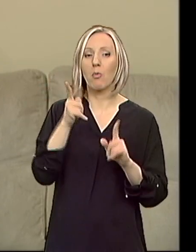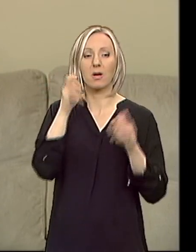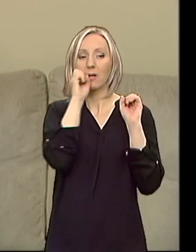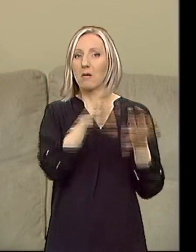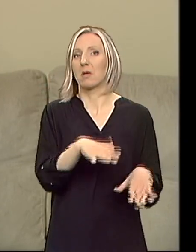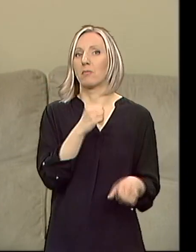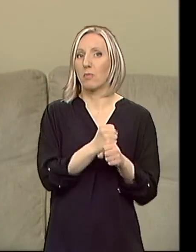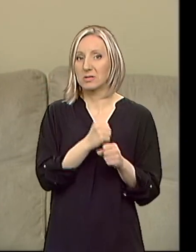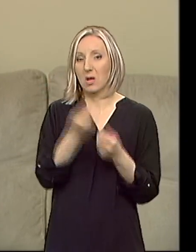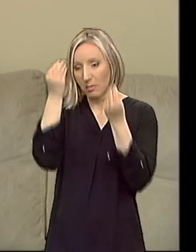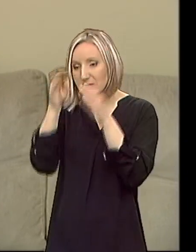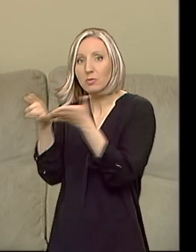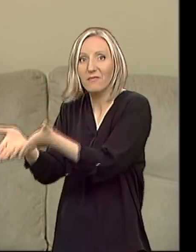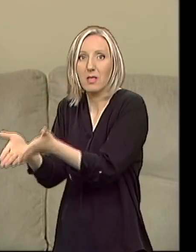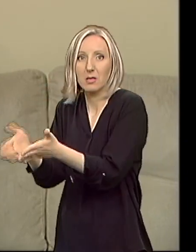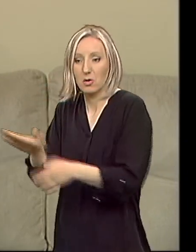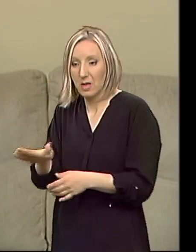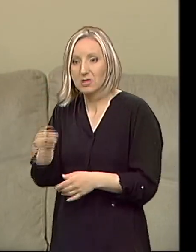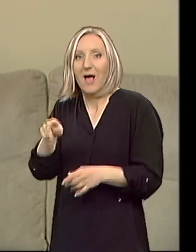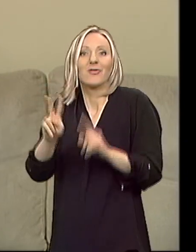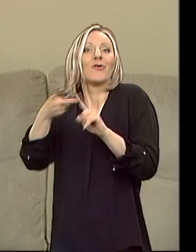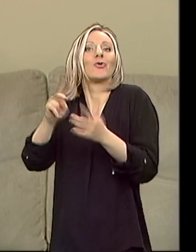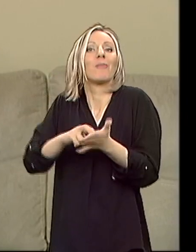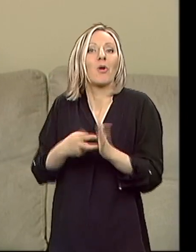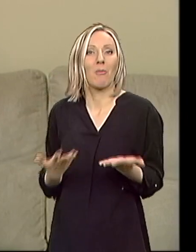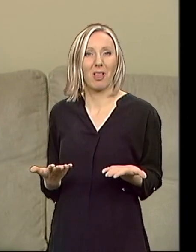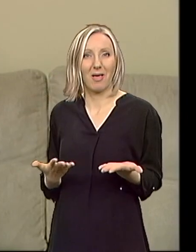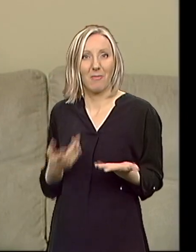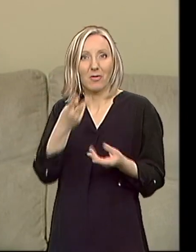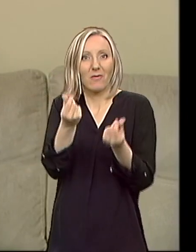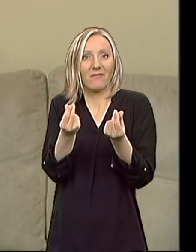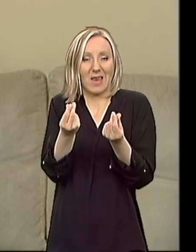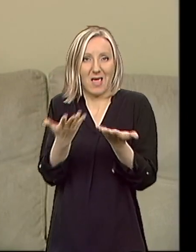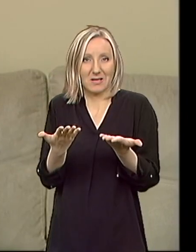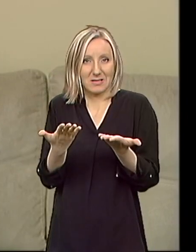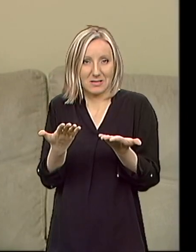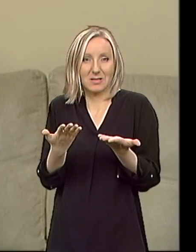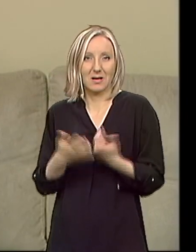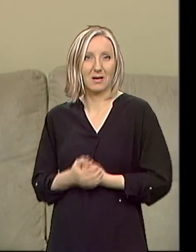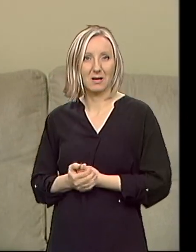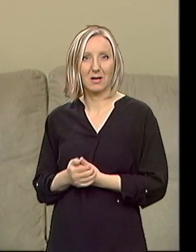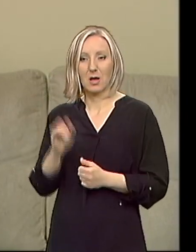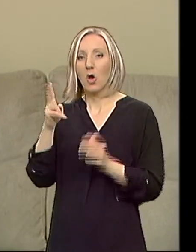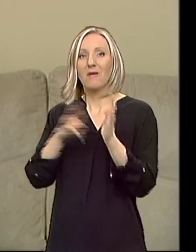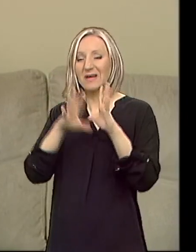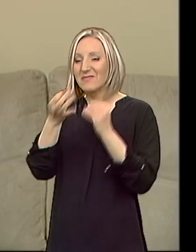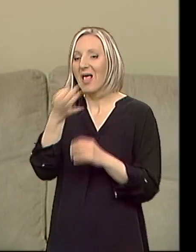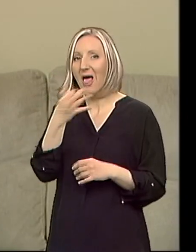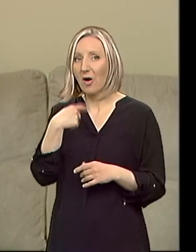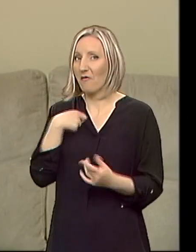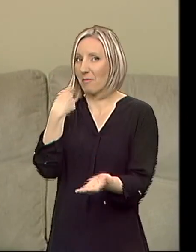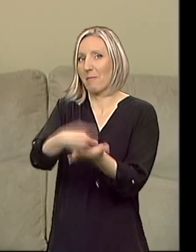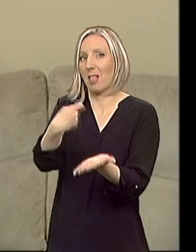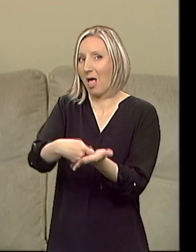i ne bi li se njemu posvetio. Što opet donosi drugi problema, to je financijska strana. Jovan sve lekove koje pijem i to